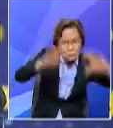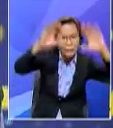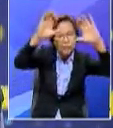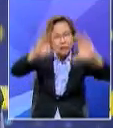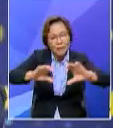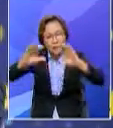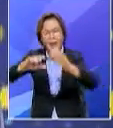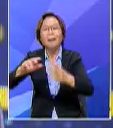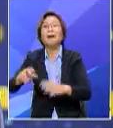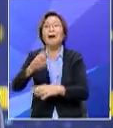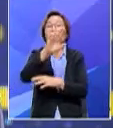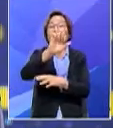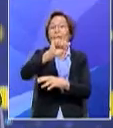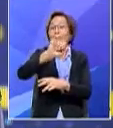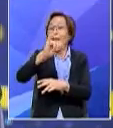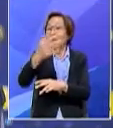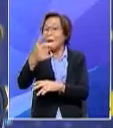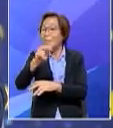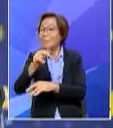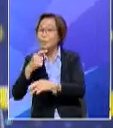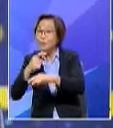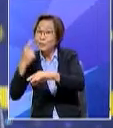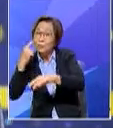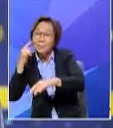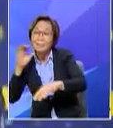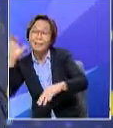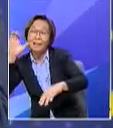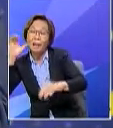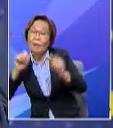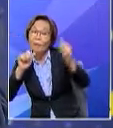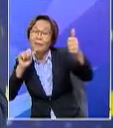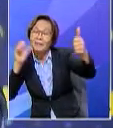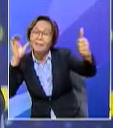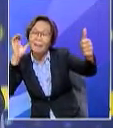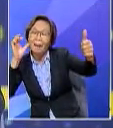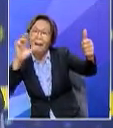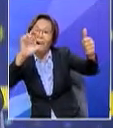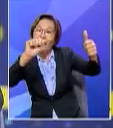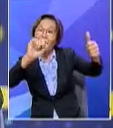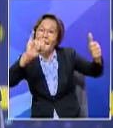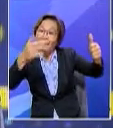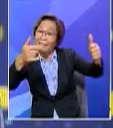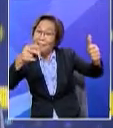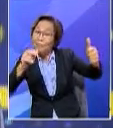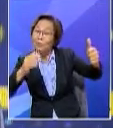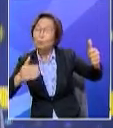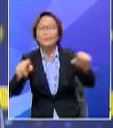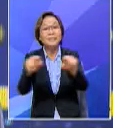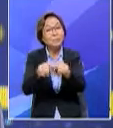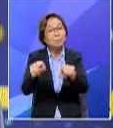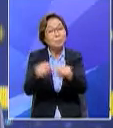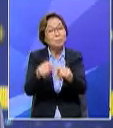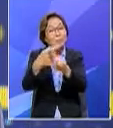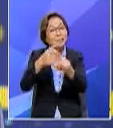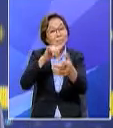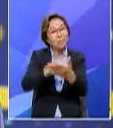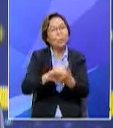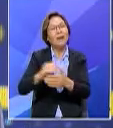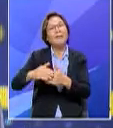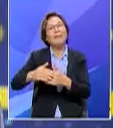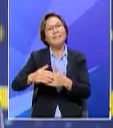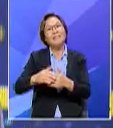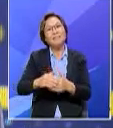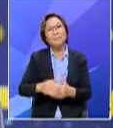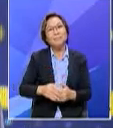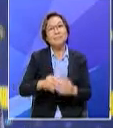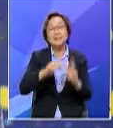lahirlah raihan sebagaimana yang kita pernah dengar ketika album pertama kedua dan sebagainya dan begitulah daripada situlah akhirnya